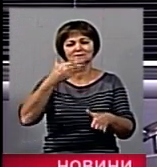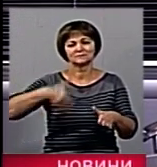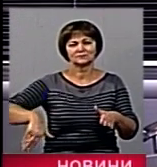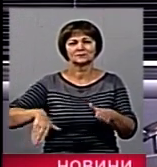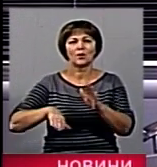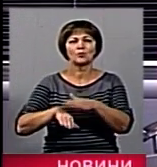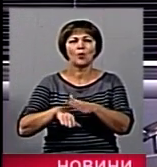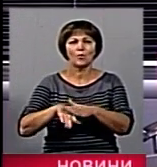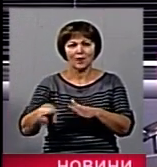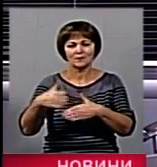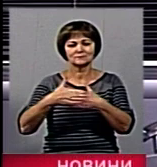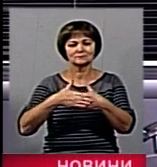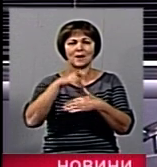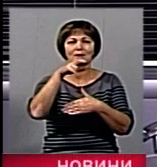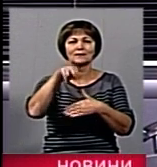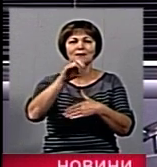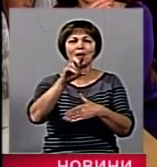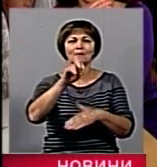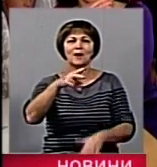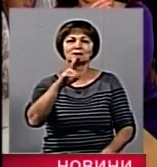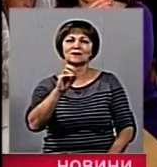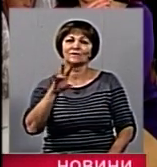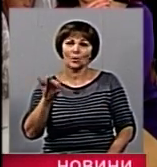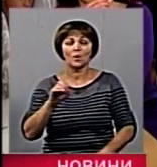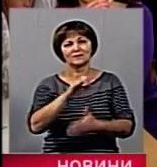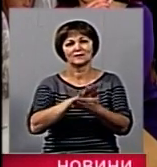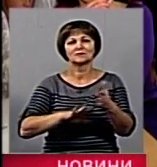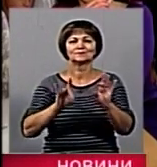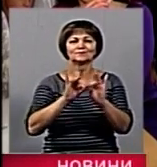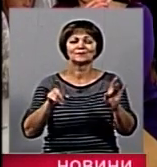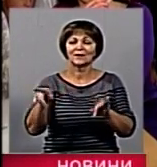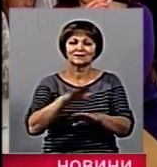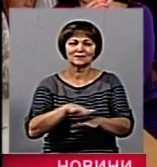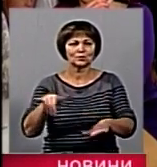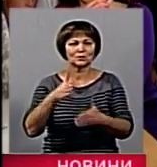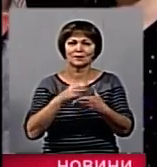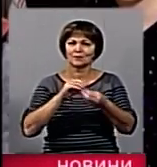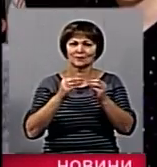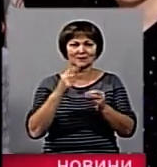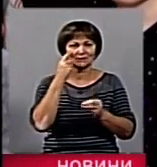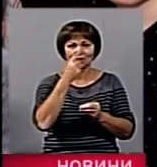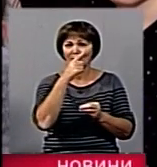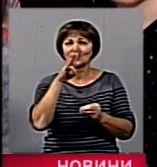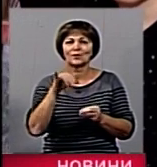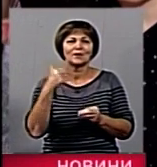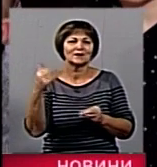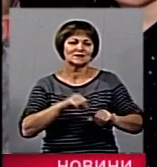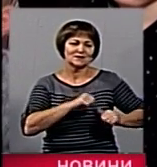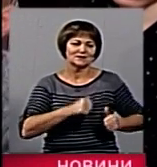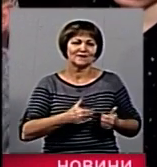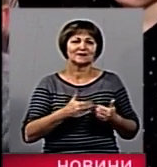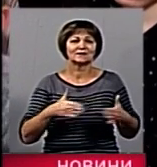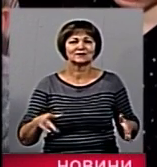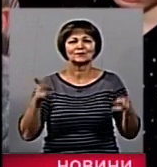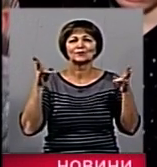Дебальцевим. Юлія Свінцівська детальніше. Ці діти мають проблеми з зором, проте їх серце відкриті на потреби інших.